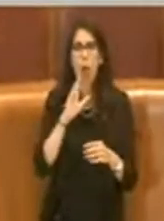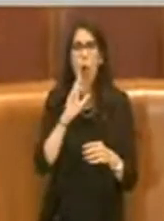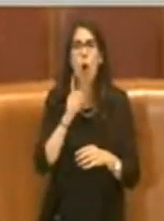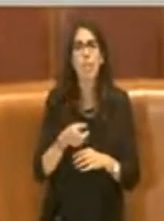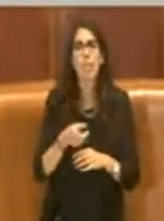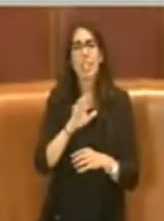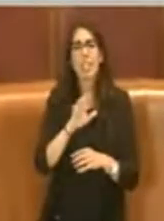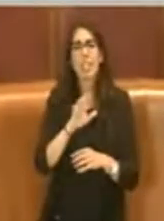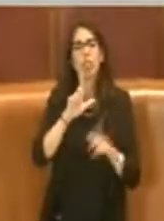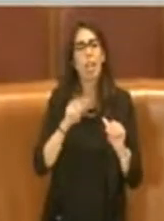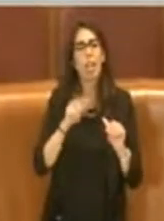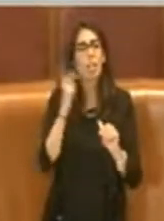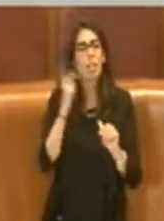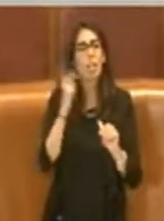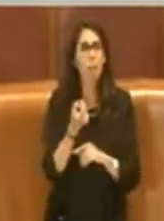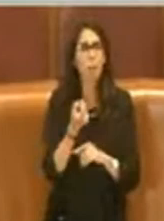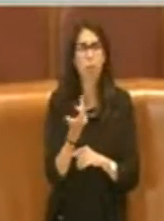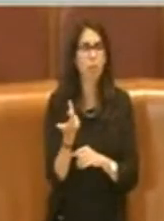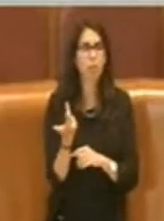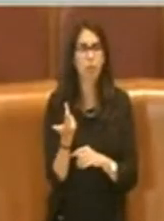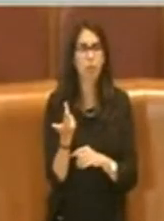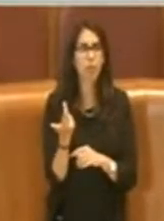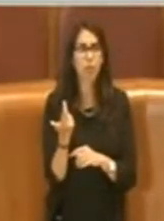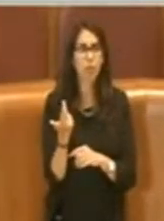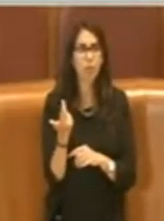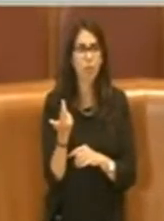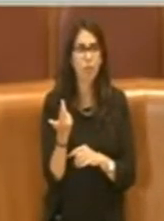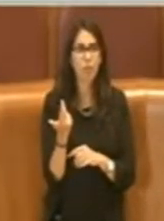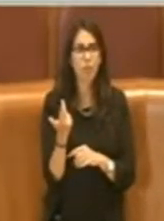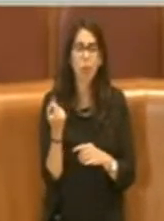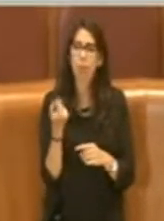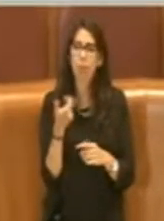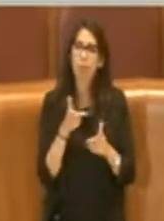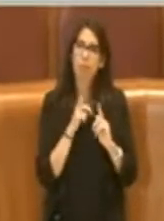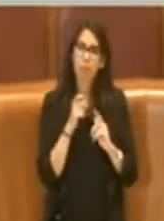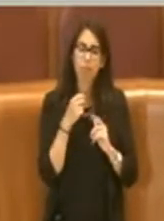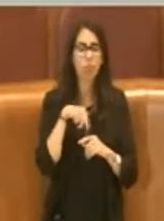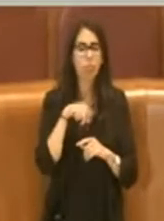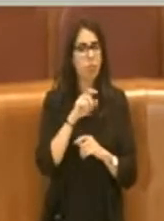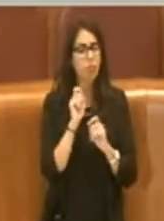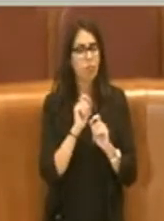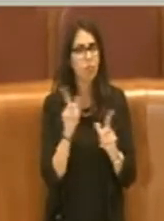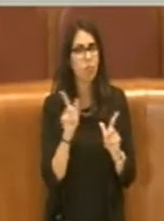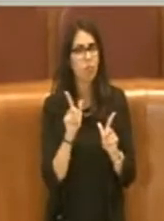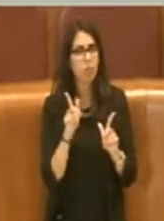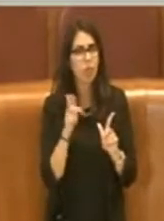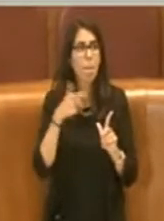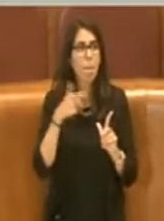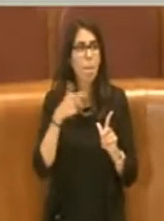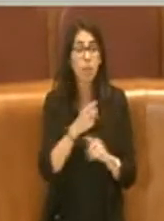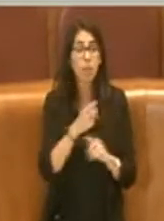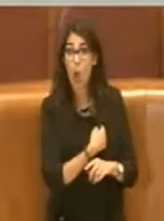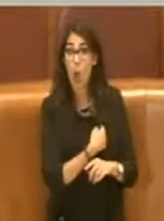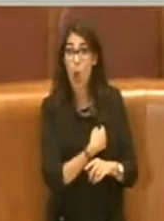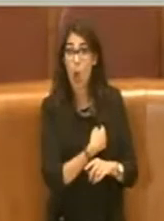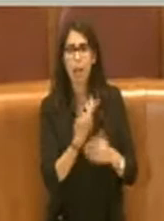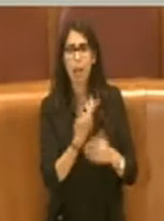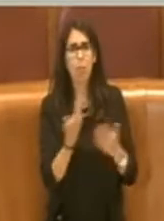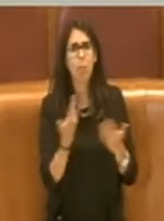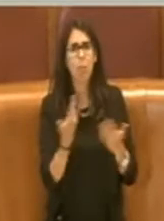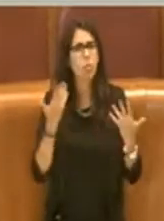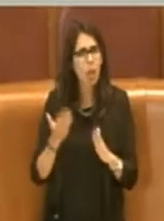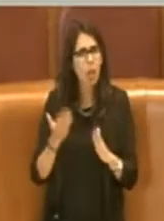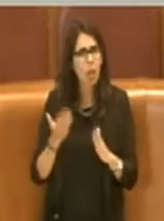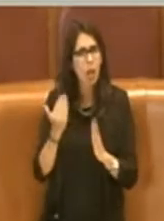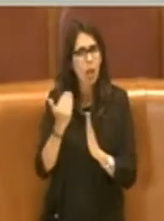davvero che lascia un po' basiti per il semplice fatto che si ordina qualcosa che già è nel piano